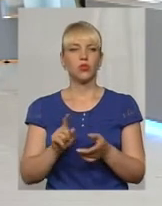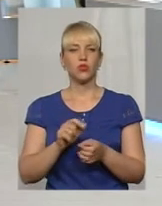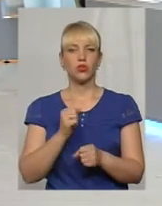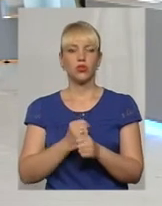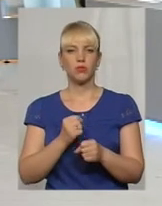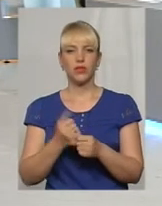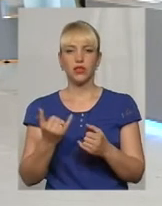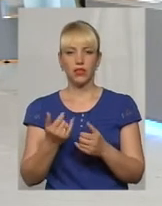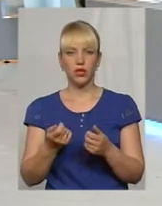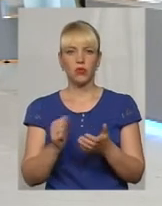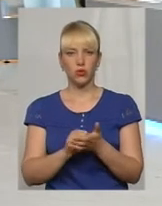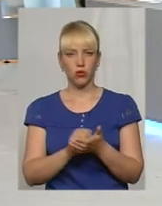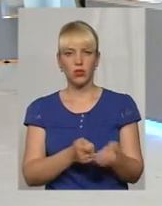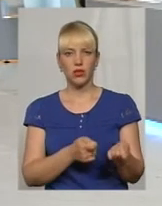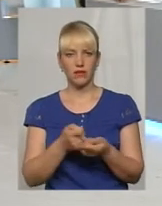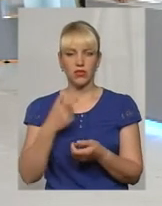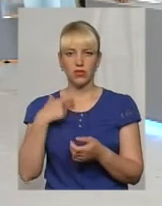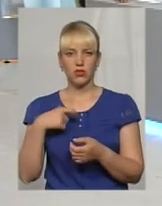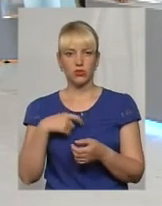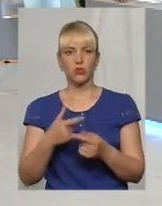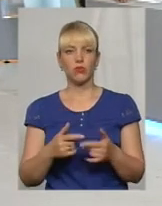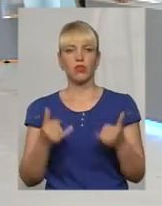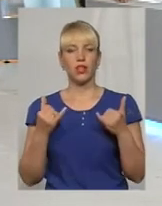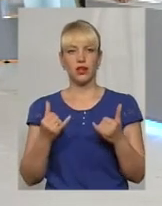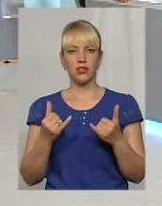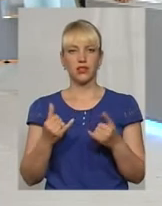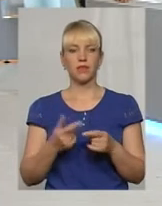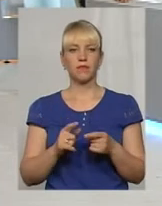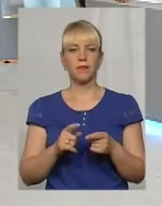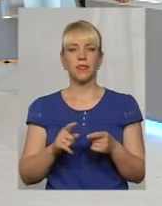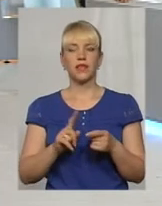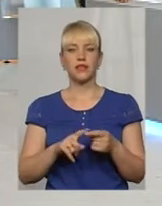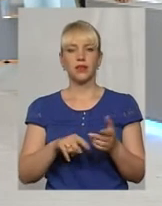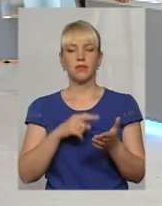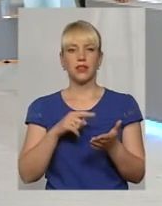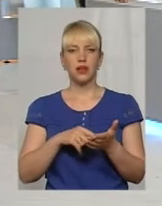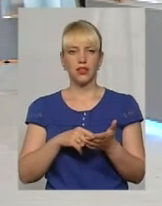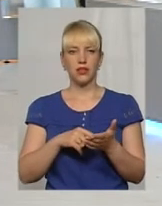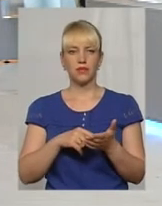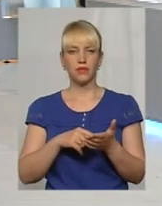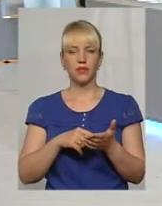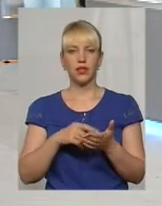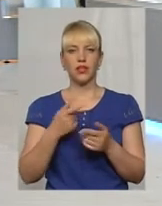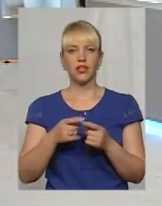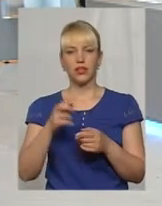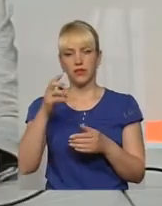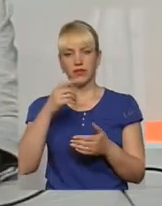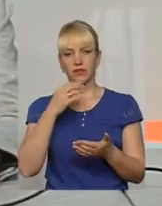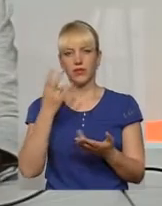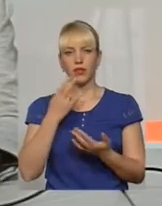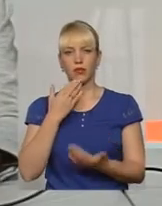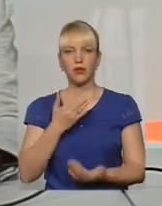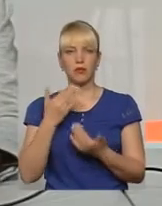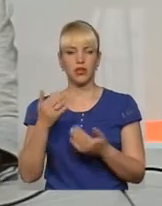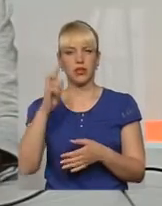Тепер їх потрібно вести з собою? Наразі, в принципі, це питання ближче належить до Державної прикордонної